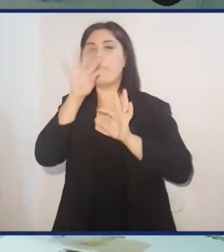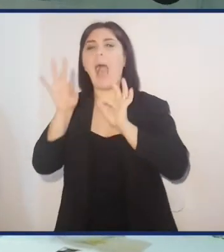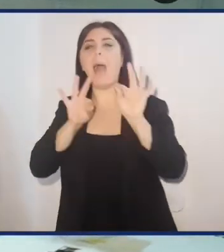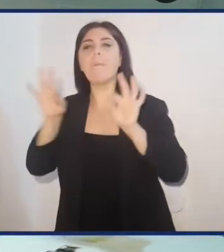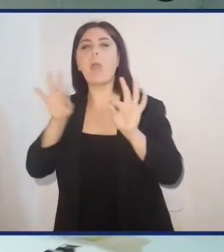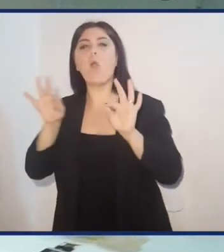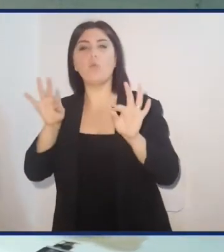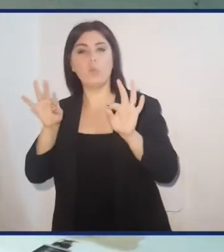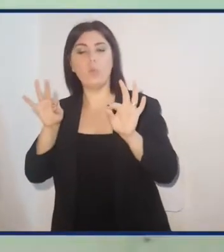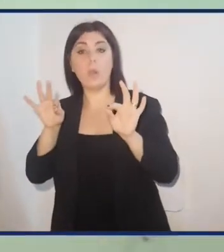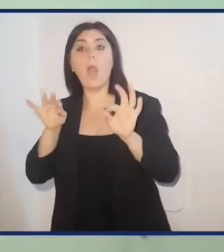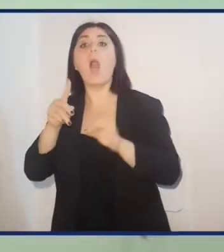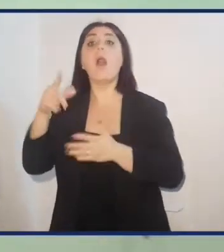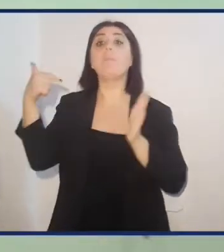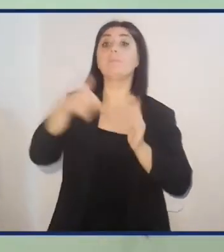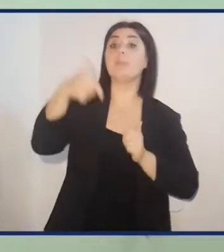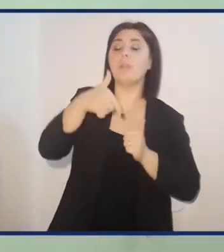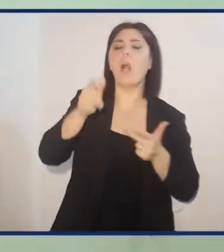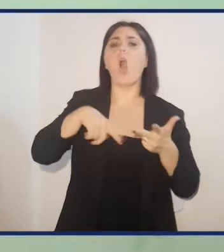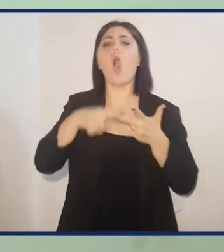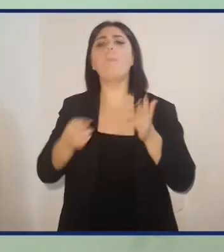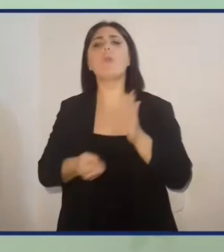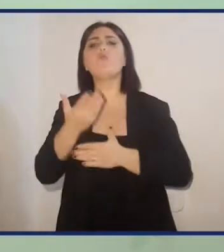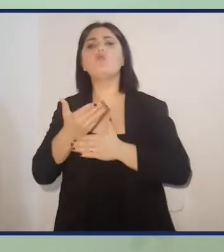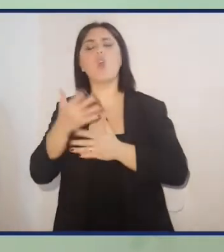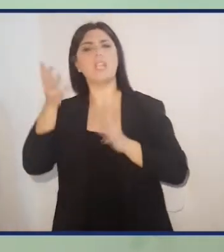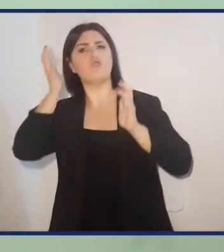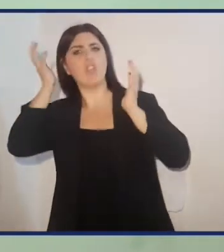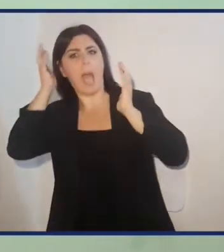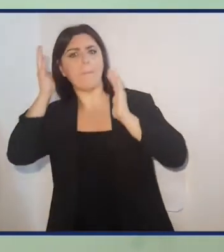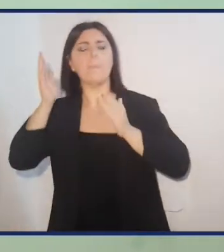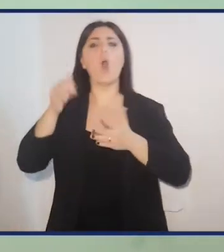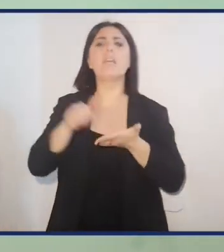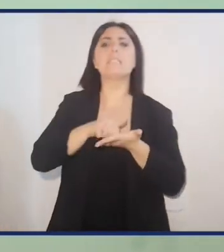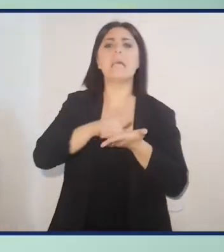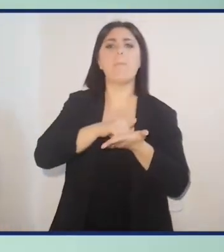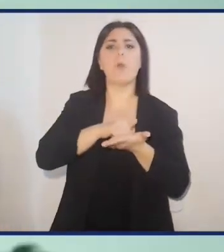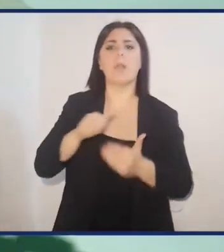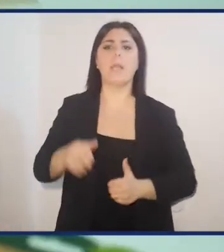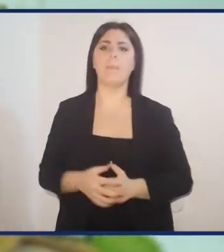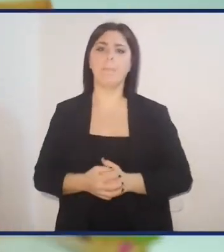'acquacultura, il biodiesel e la produzione di cosmetici, sciampi e saponi.